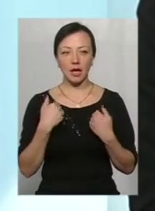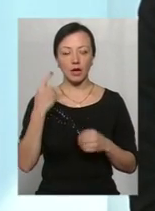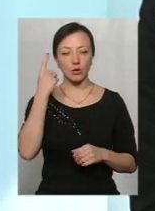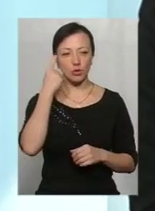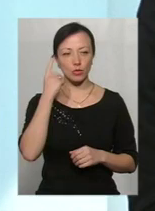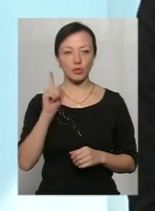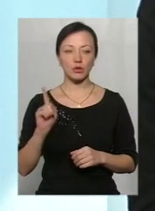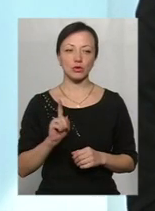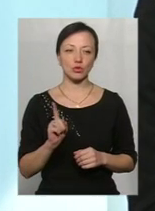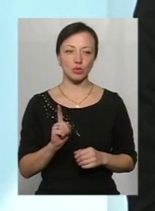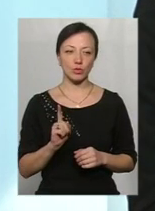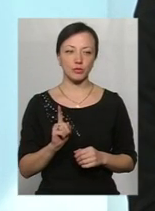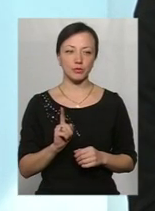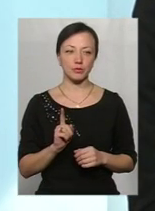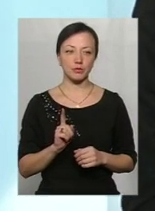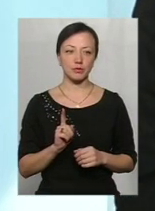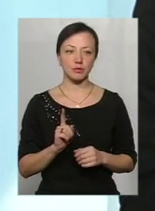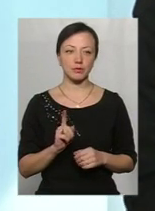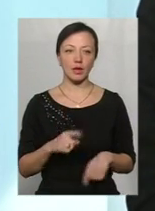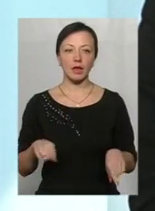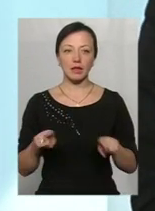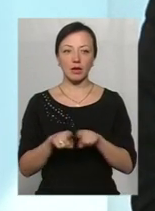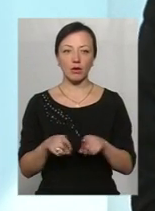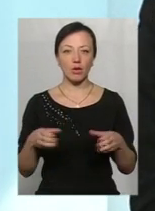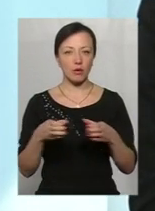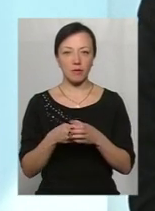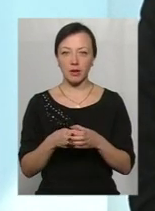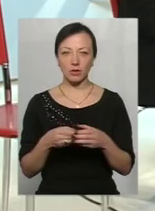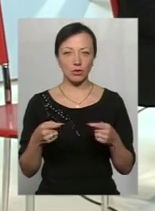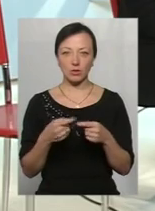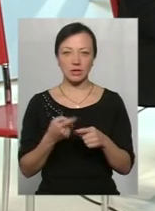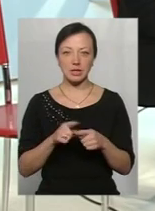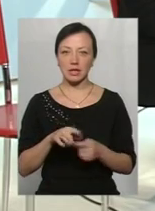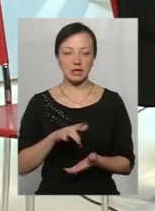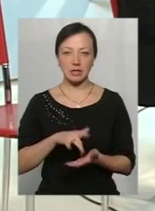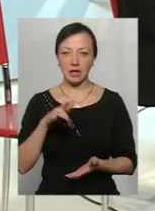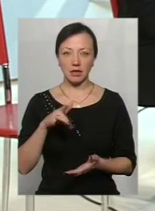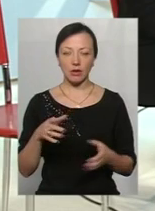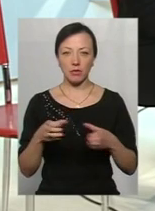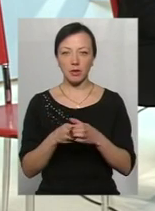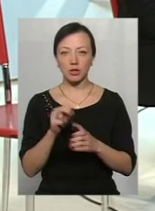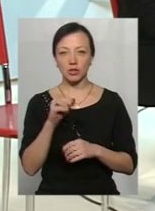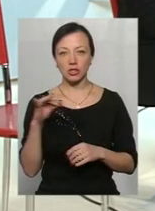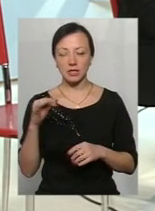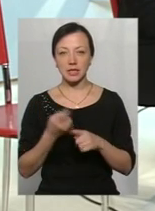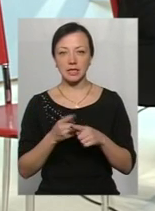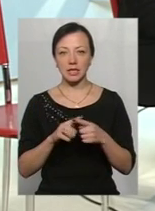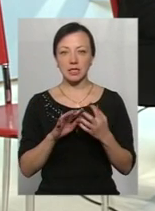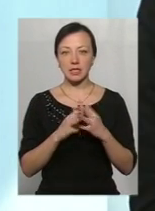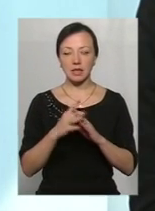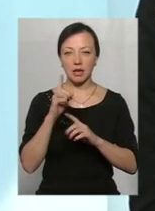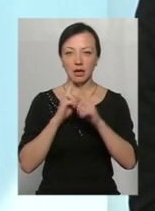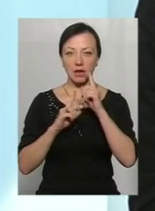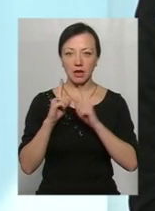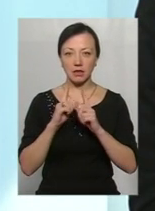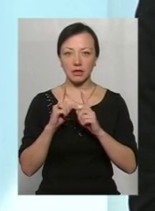такої громади точно немає. Це точно не центр громади. А на жаль, чи це село, чи ця сільська рада